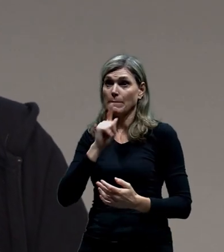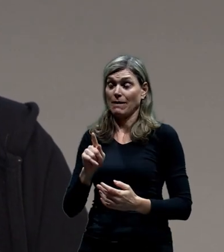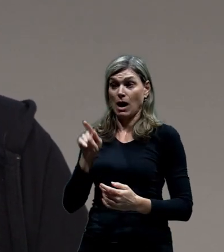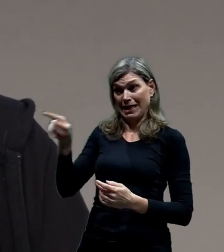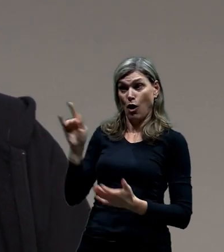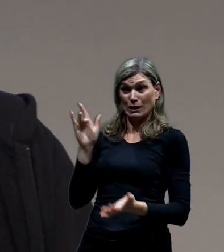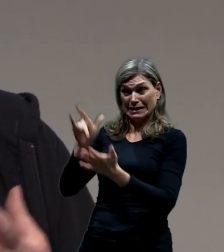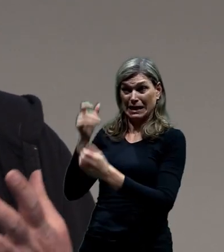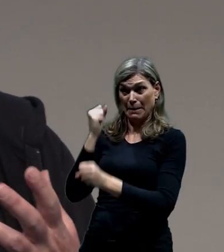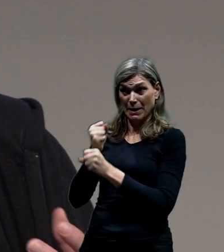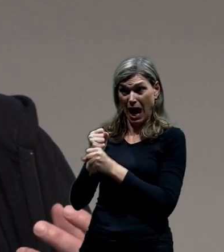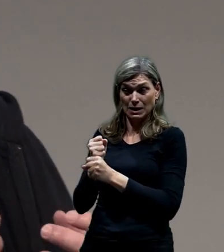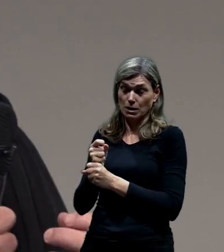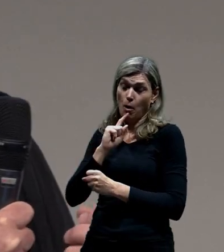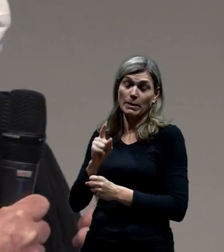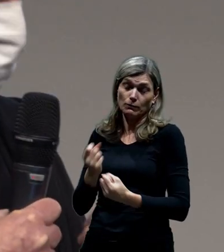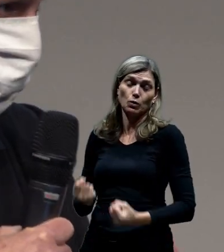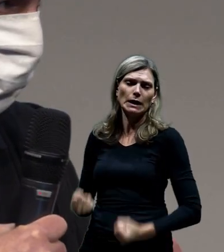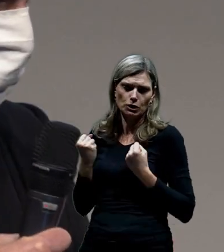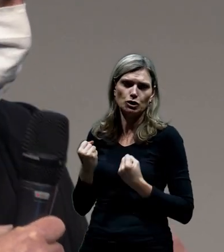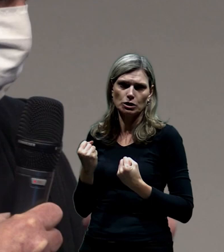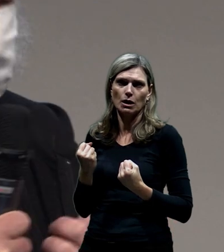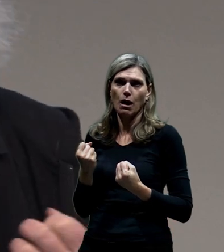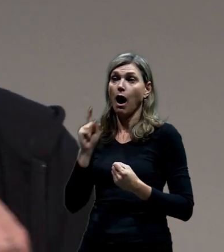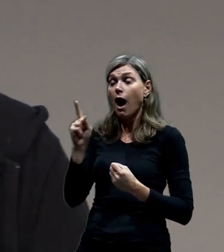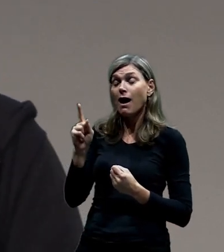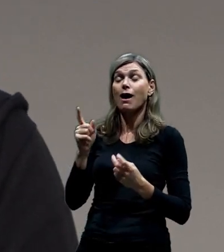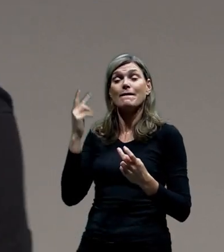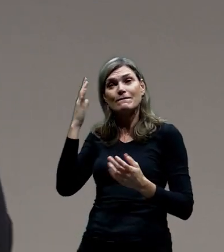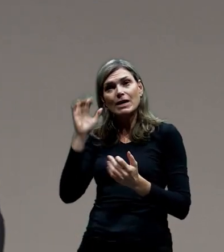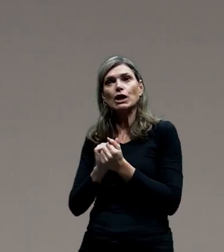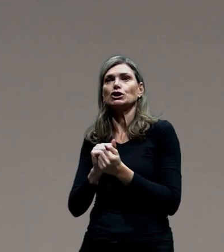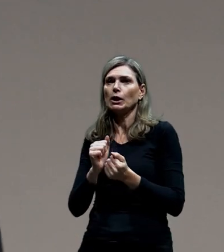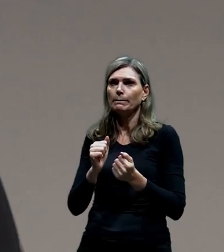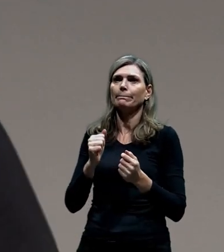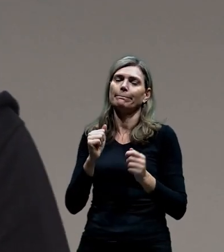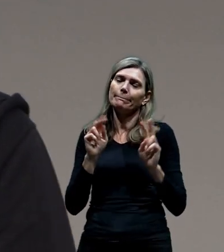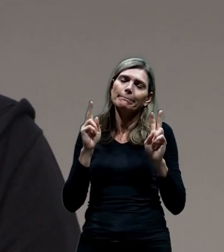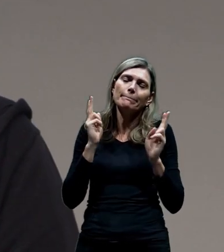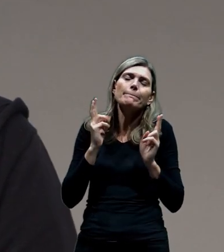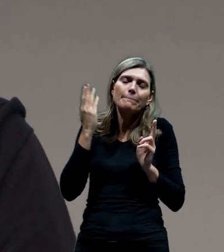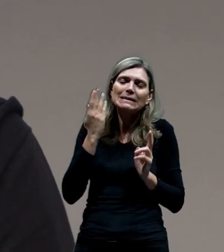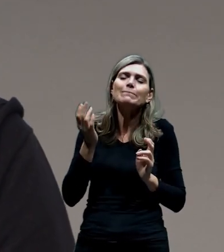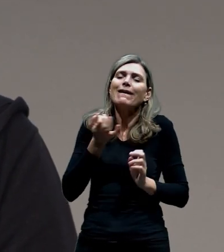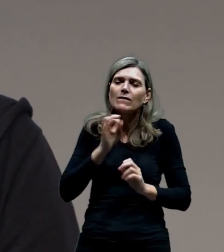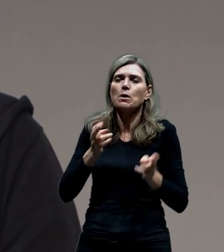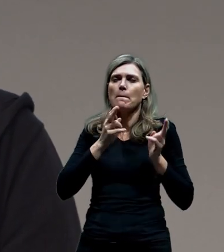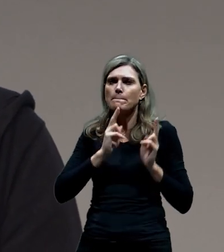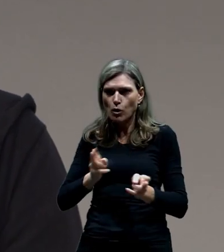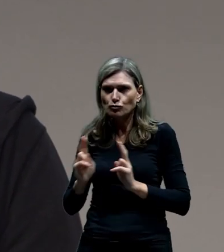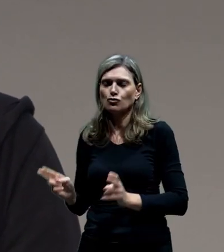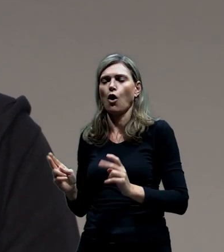tohleto, ale myslím si, že třeba někde při bržděním, se šlápnutím vlastně jako